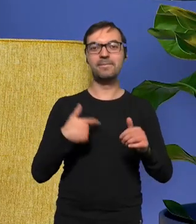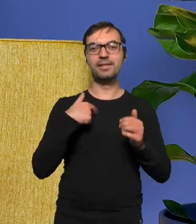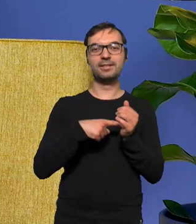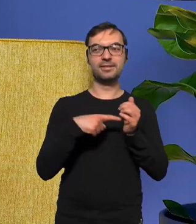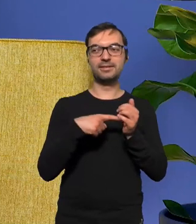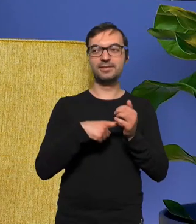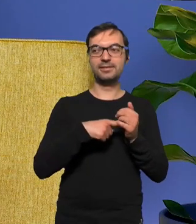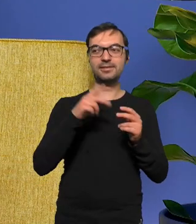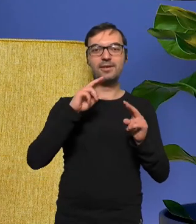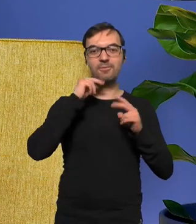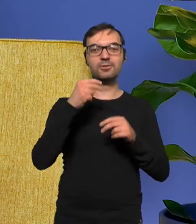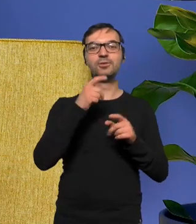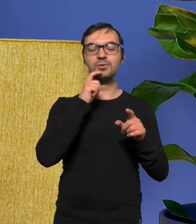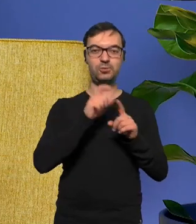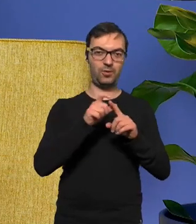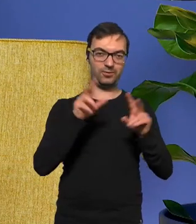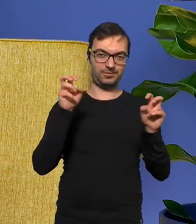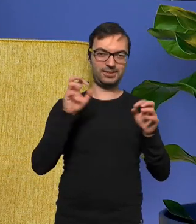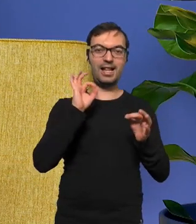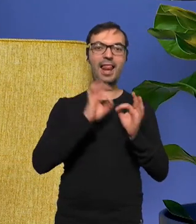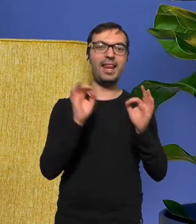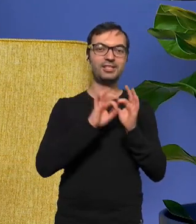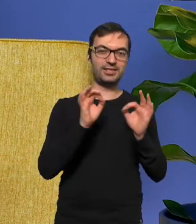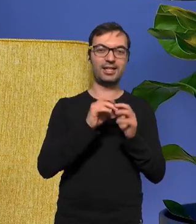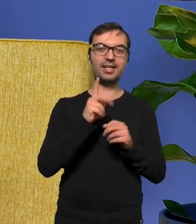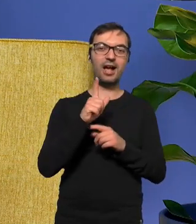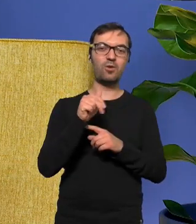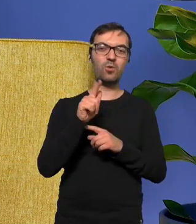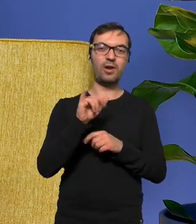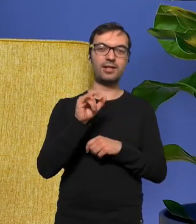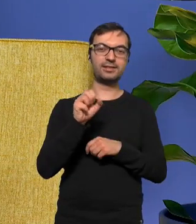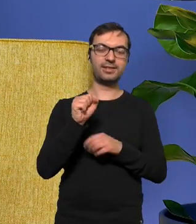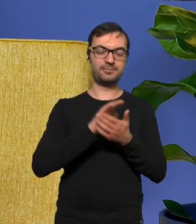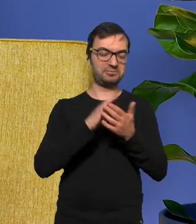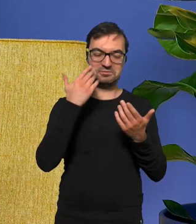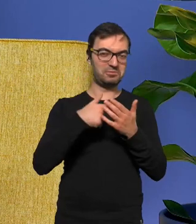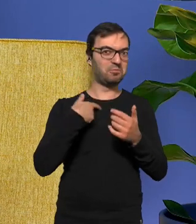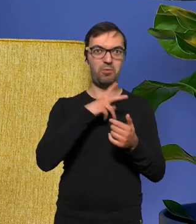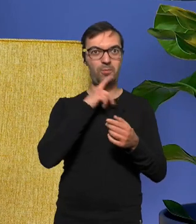będę wracał do tego słowa kalkulacja bo jakoś spodobało mi się dzisiaj wyjątkowo